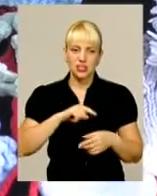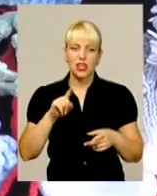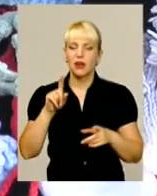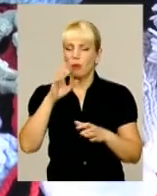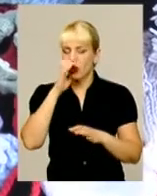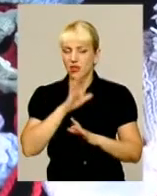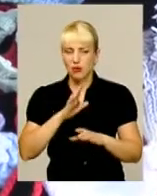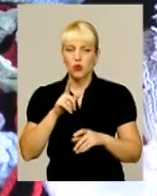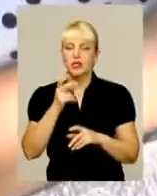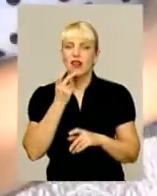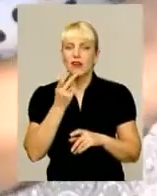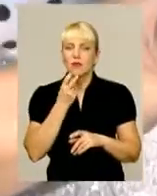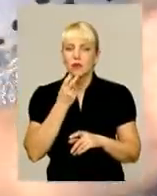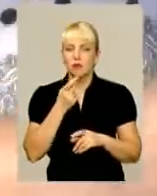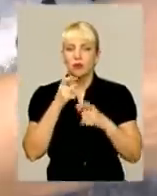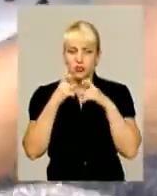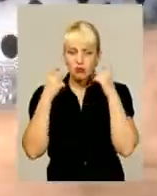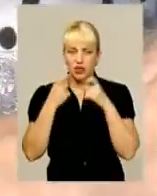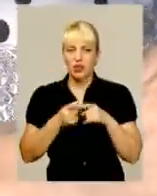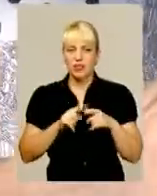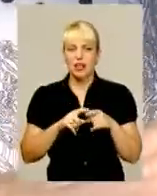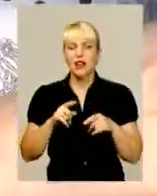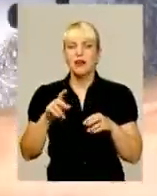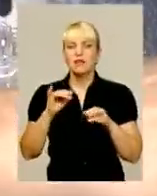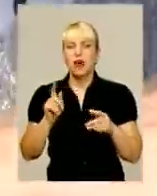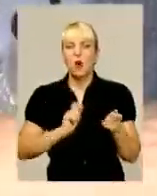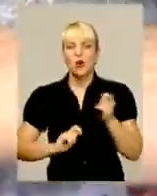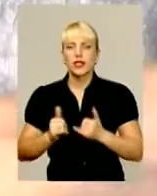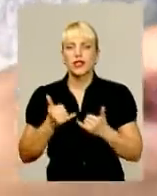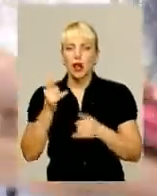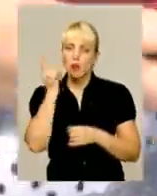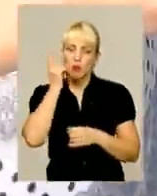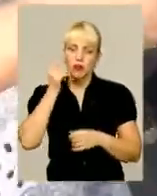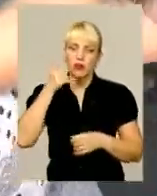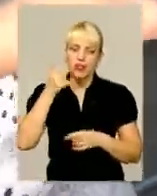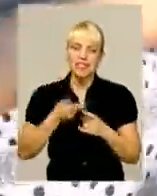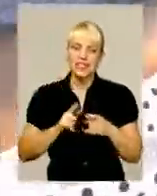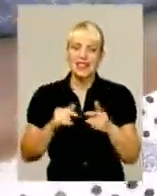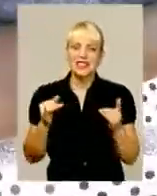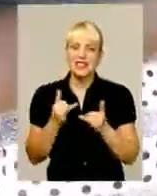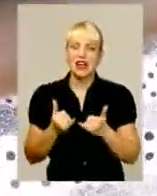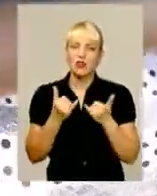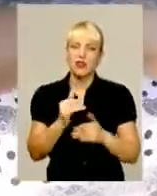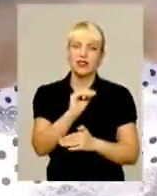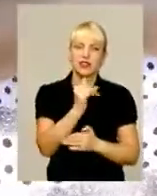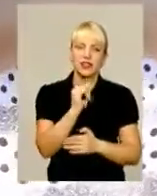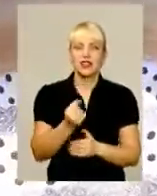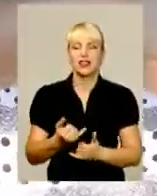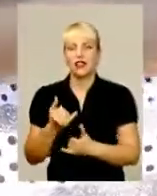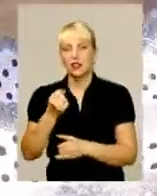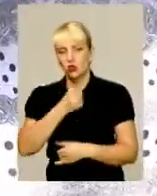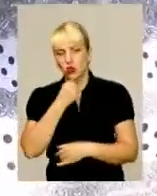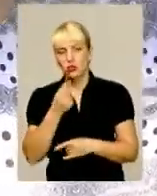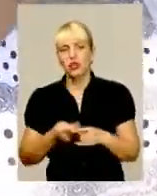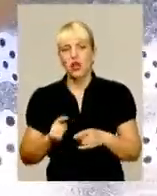Такий одяг можна зробити для мобільного телефона. Тобто, дитині це цікаво, і дорослій людині цікаво, мобільний